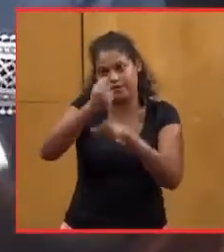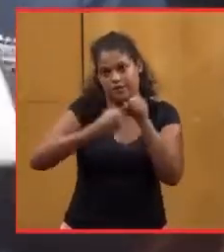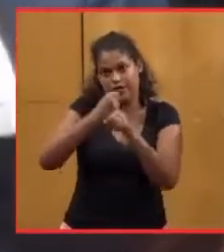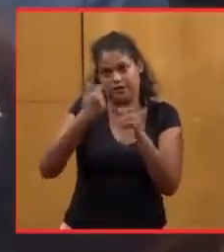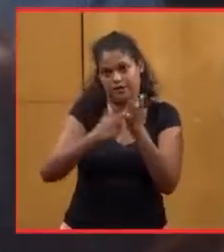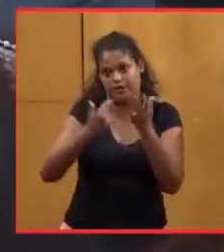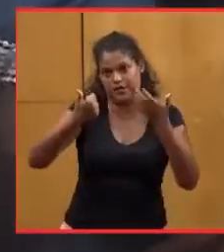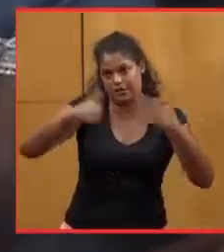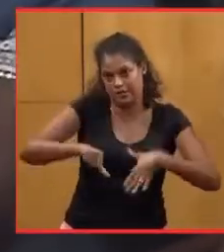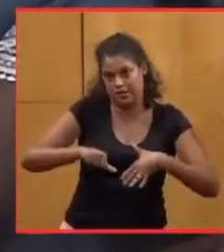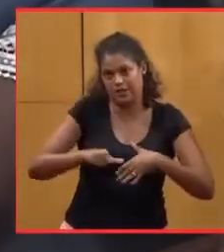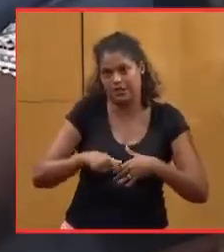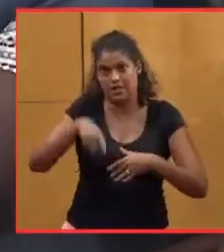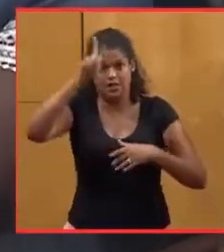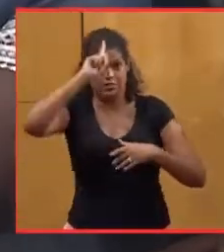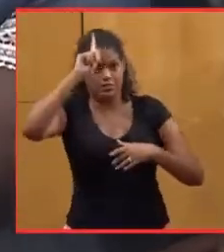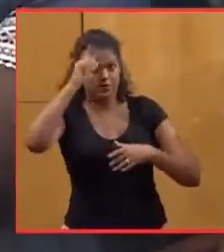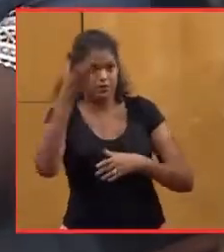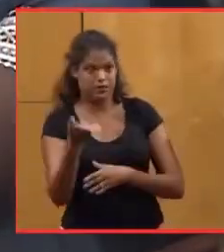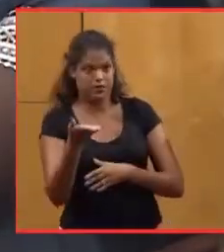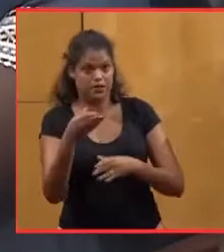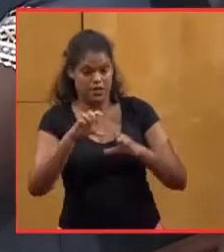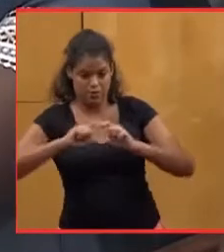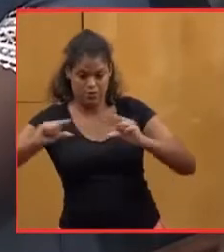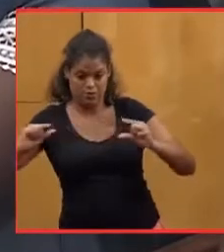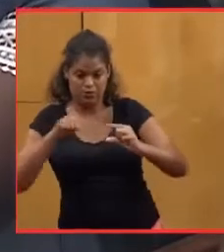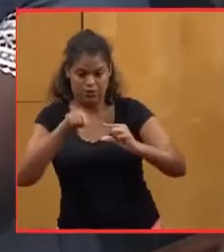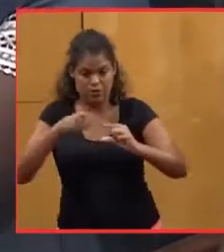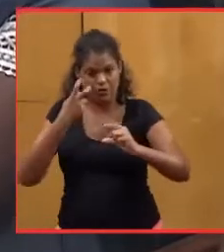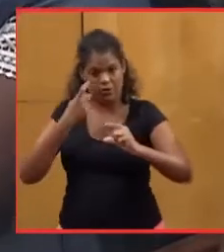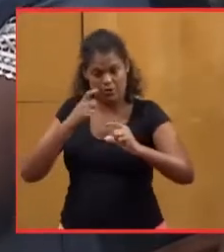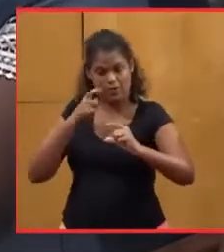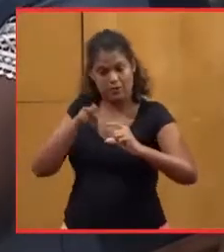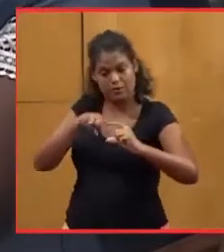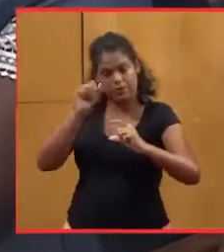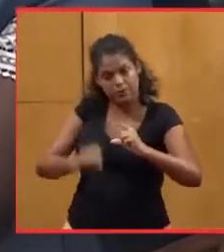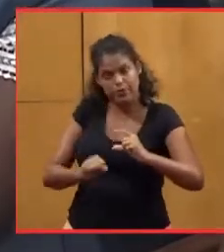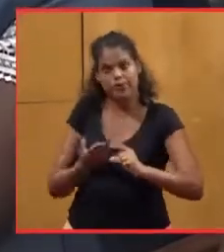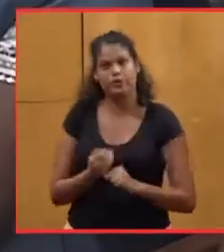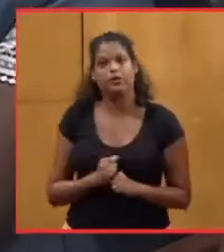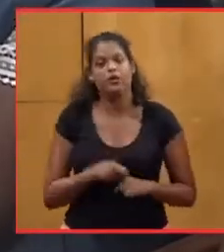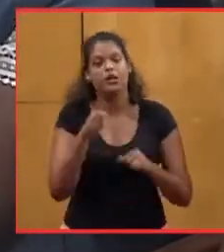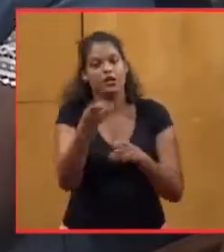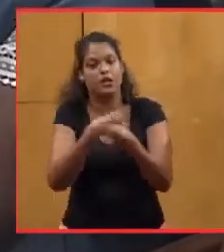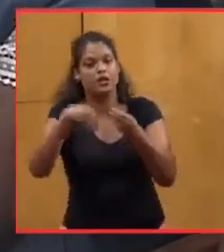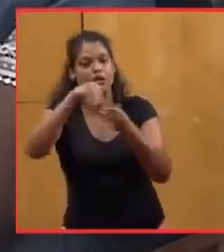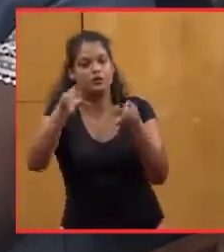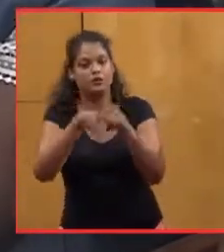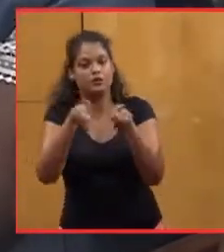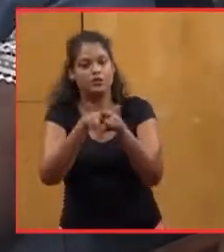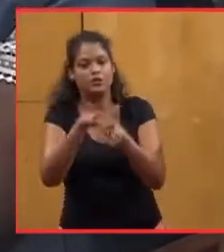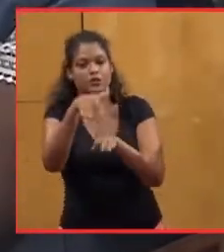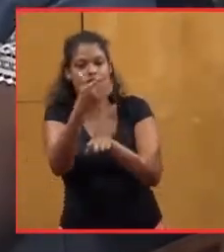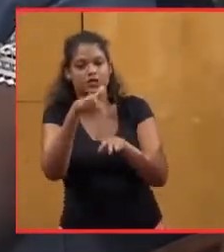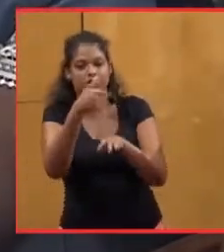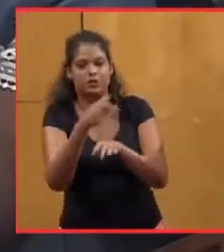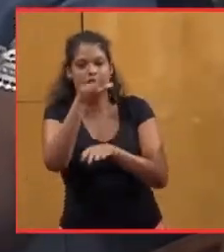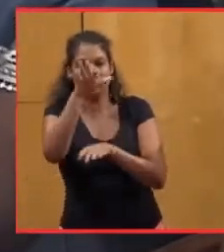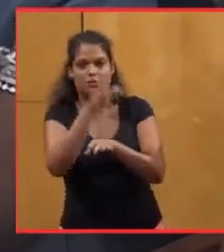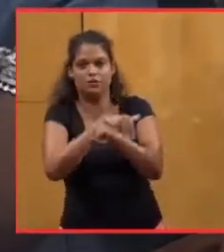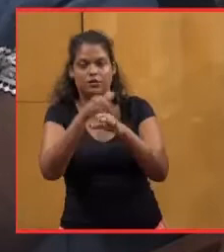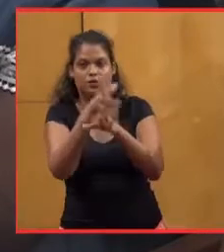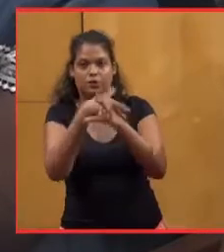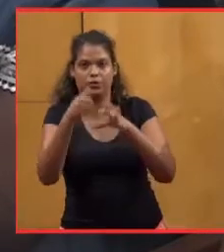Pour quelles raisons ? Le montant est indiqué ici. À cela s'ajoutent 15,4 millions d'euros en